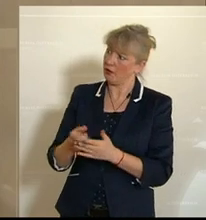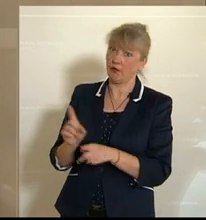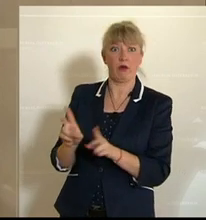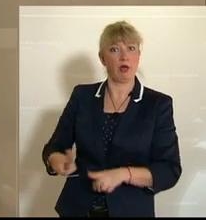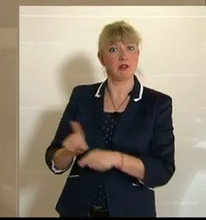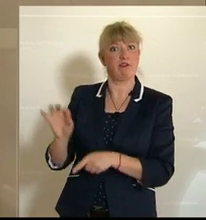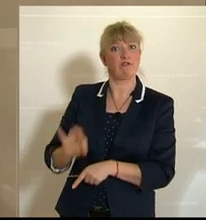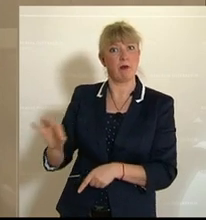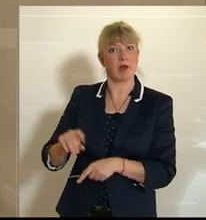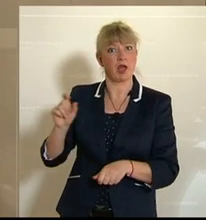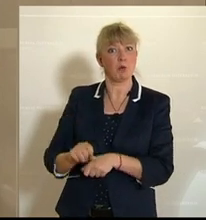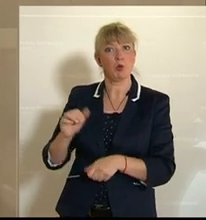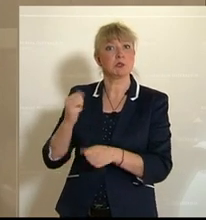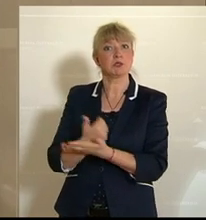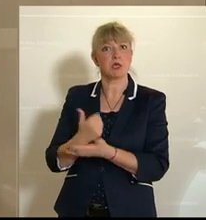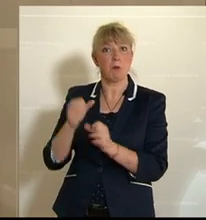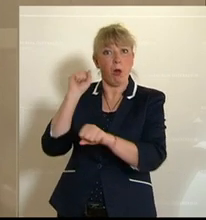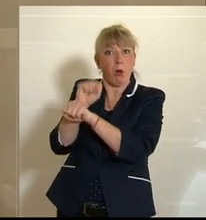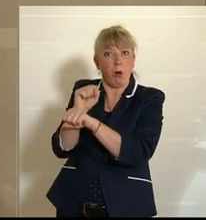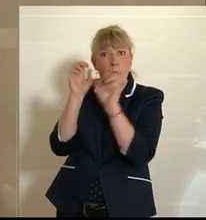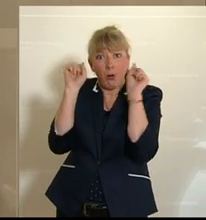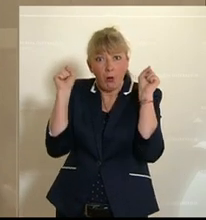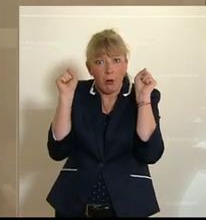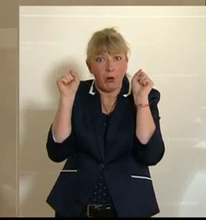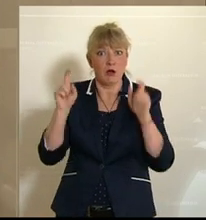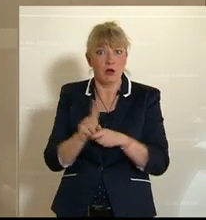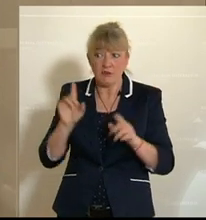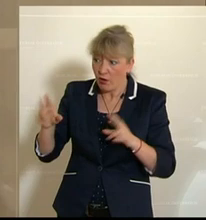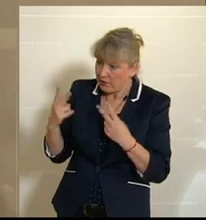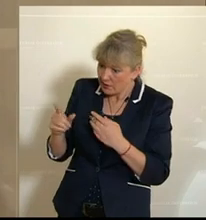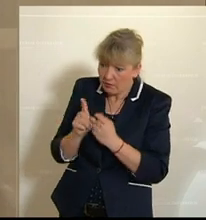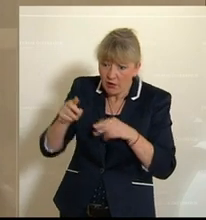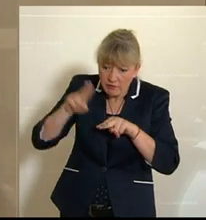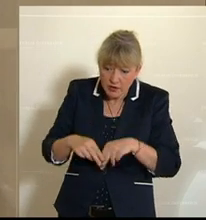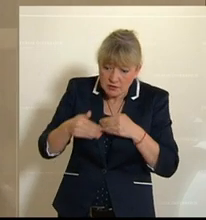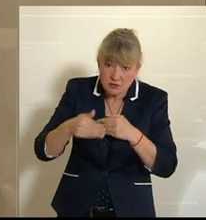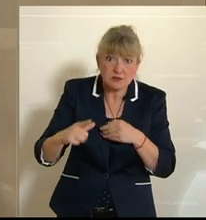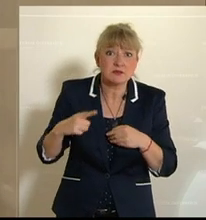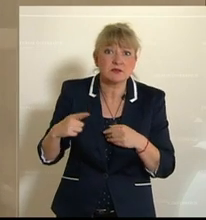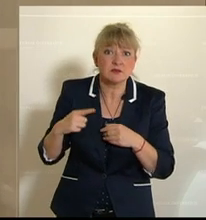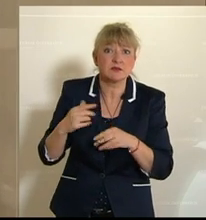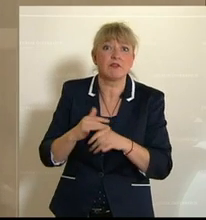eingesperrt in ihren Zimmern und in dieser Anstalt ihre wertvolle, vielleicht noch sehr geringe Lebenszeit fristen.